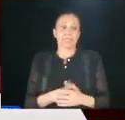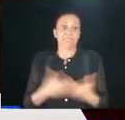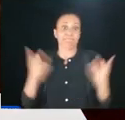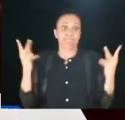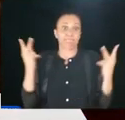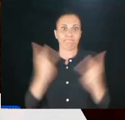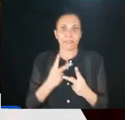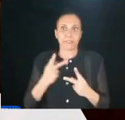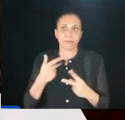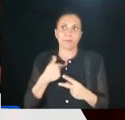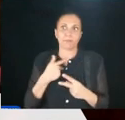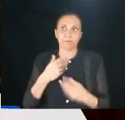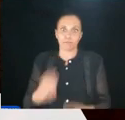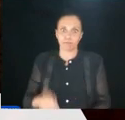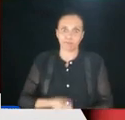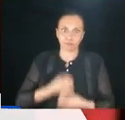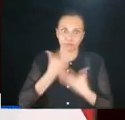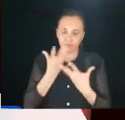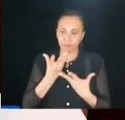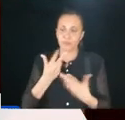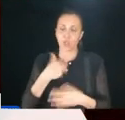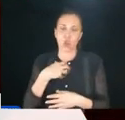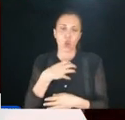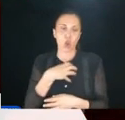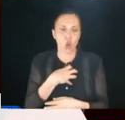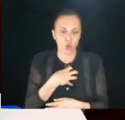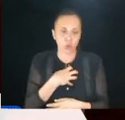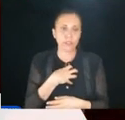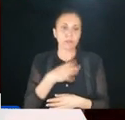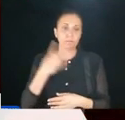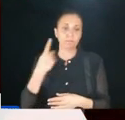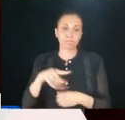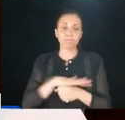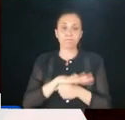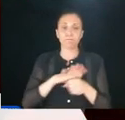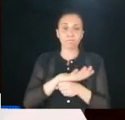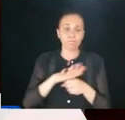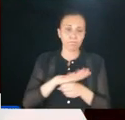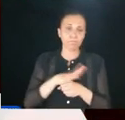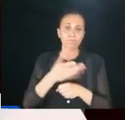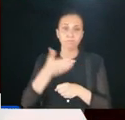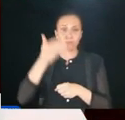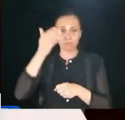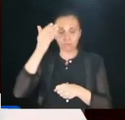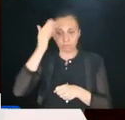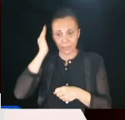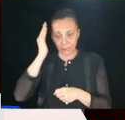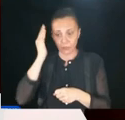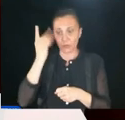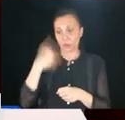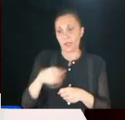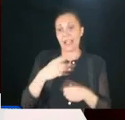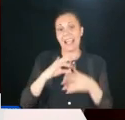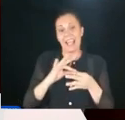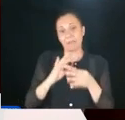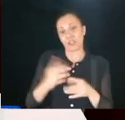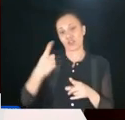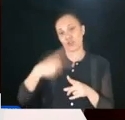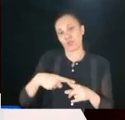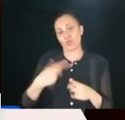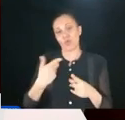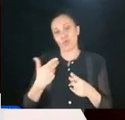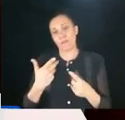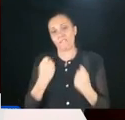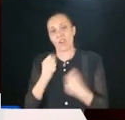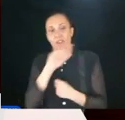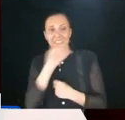Grazie, ma intanto voglio esprimere le mie personali condoglianze alla famiglia Berlusconi, agli amici e anche ai compagni di